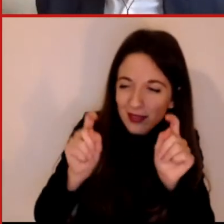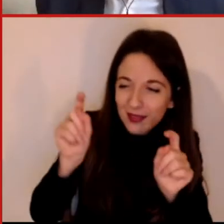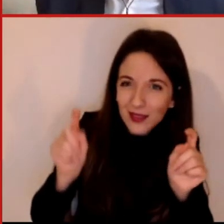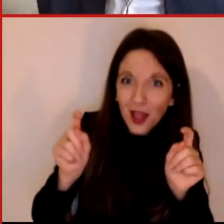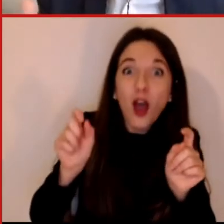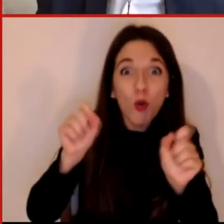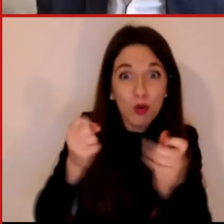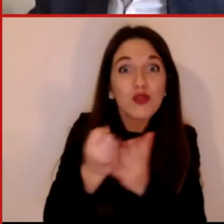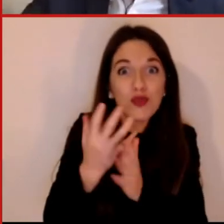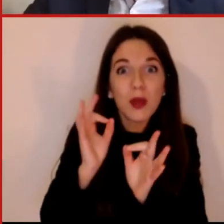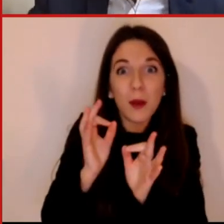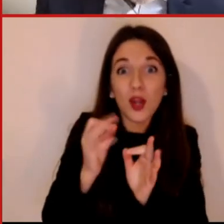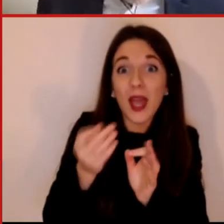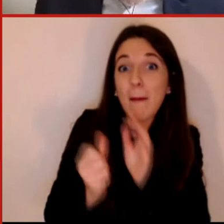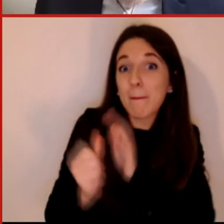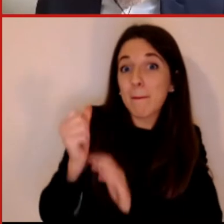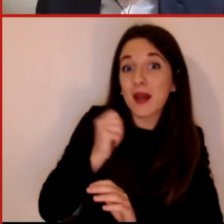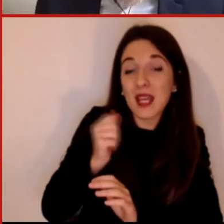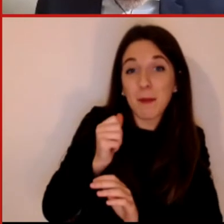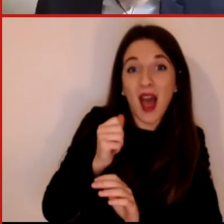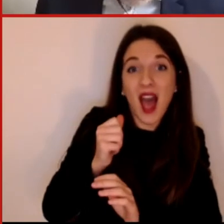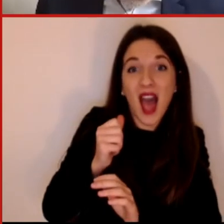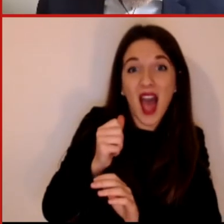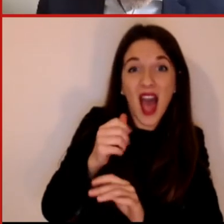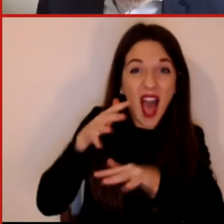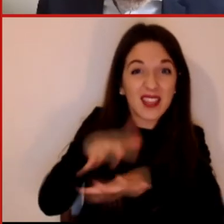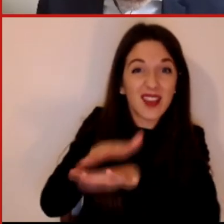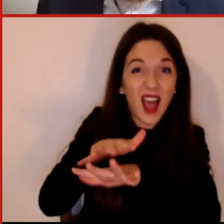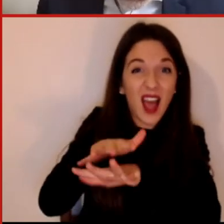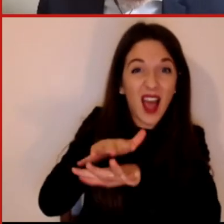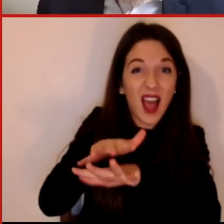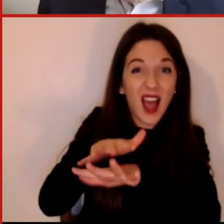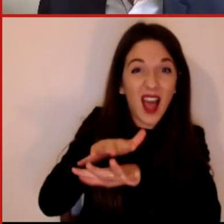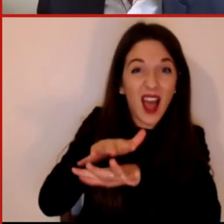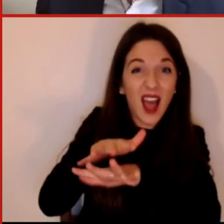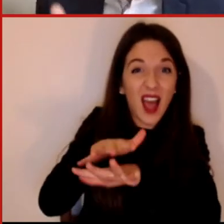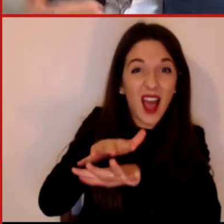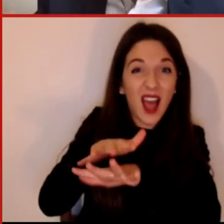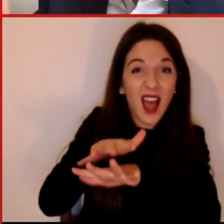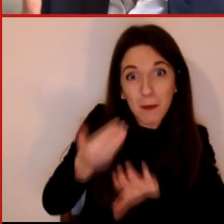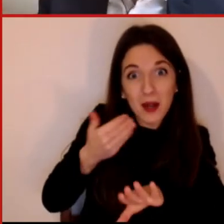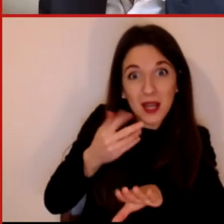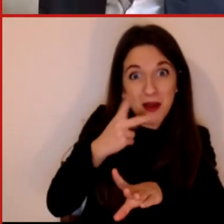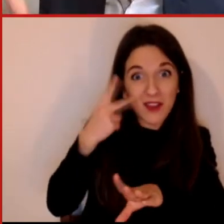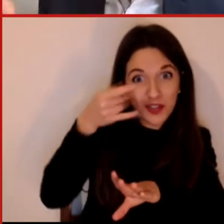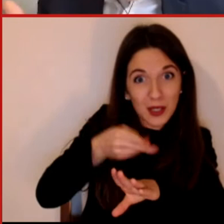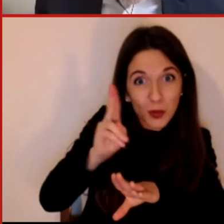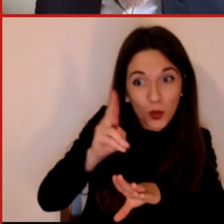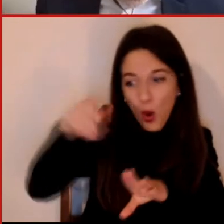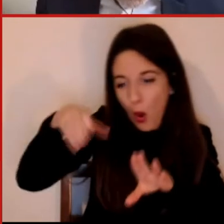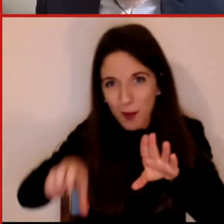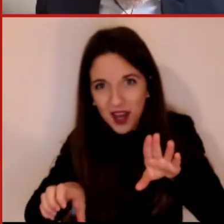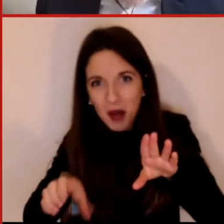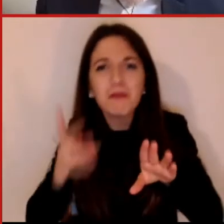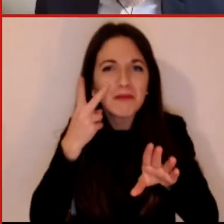dà un'idea di che rivoluzione stiamo rivivendo, una rivoluzione che non solo diciamo è così, in qualche modo